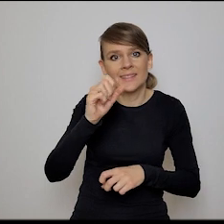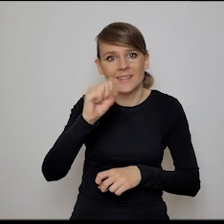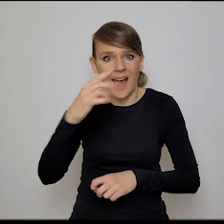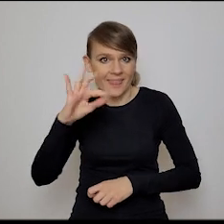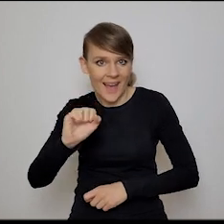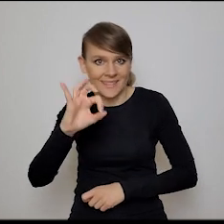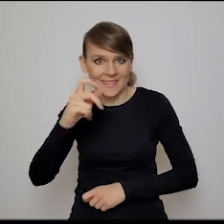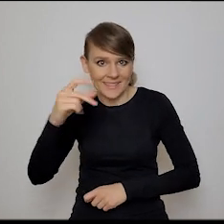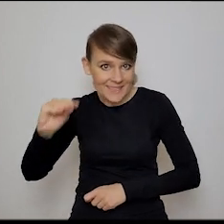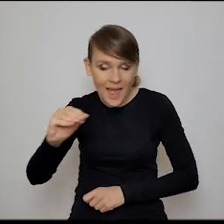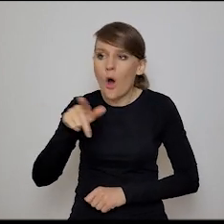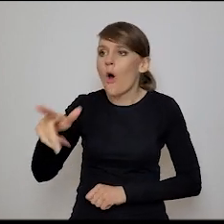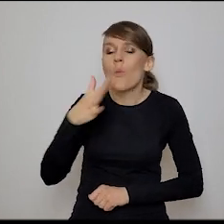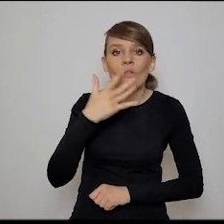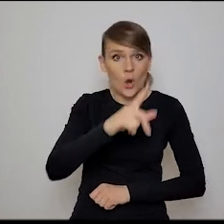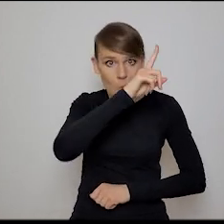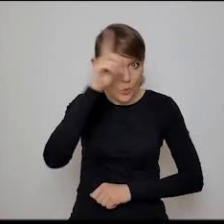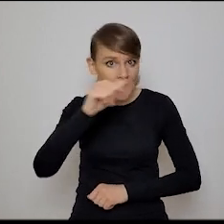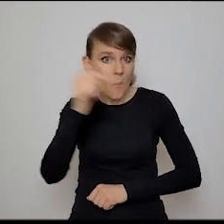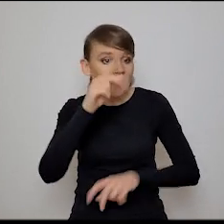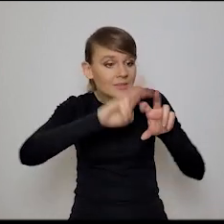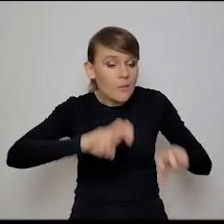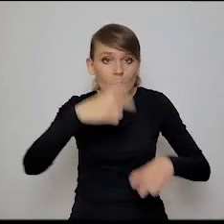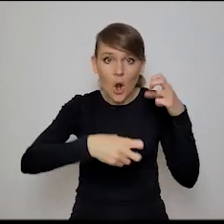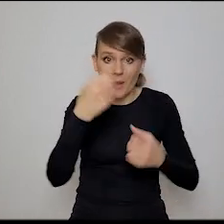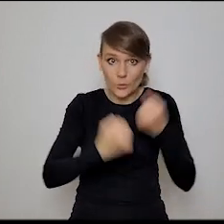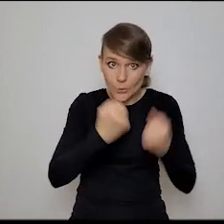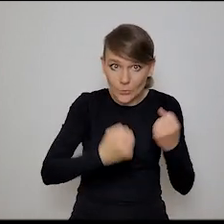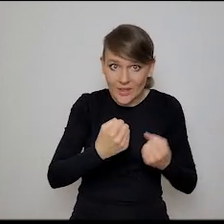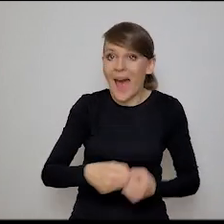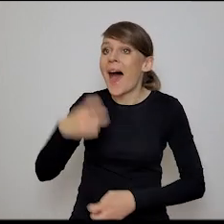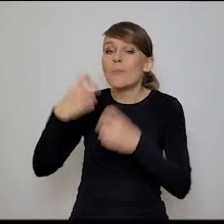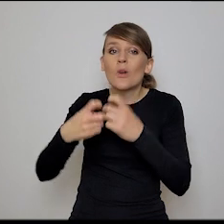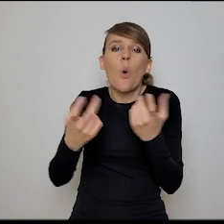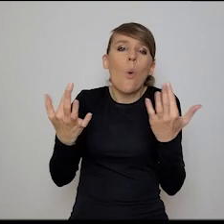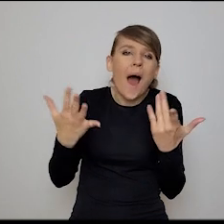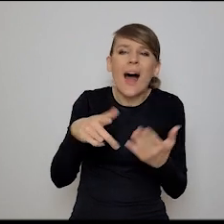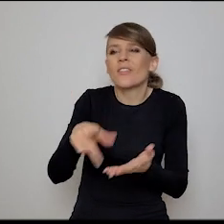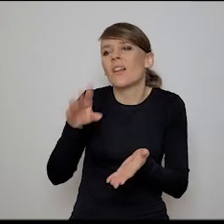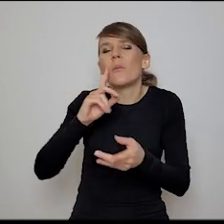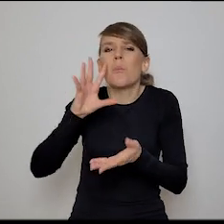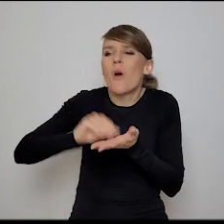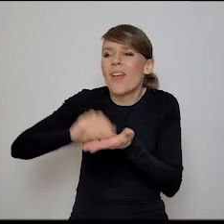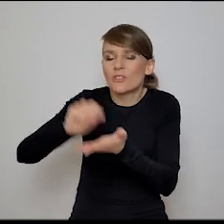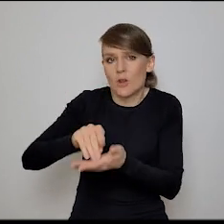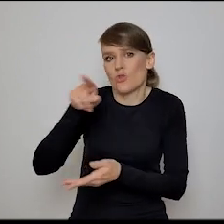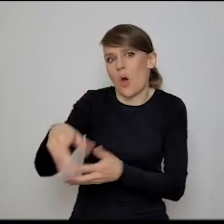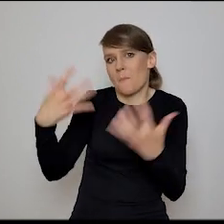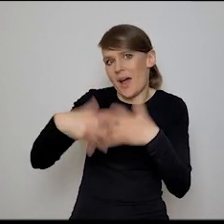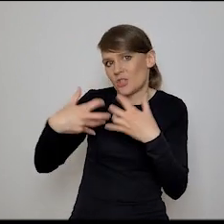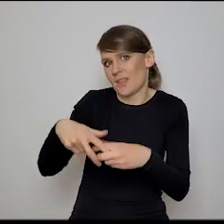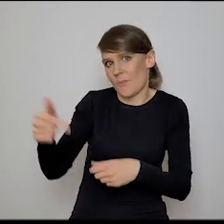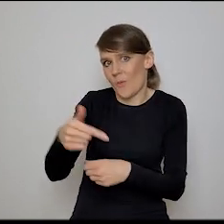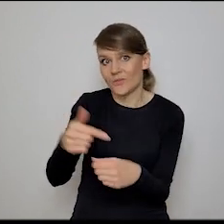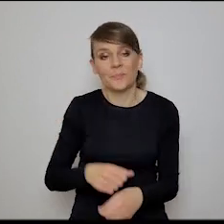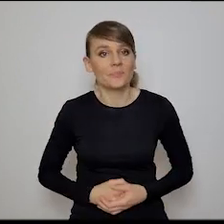powinny lądować problemy trudne, a problemy łatwe powinny załatwiać i rutynowe maszyny. No ja też, ja właśnie tak uważam.